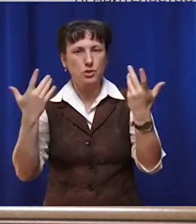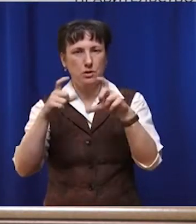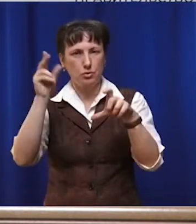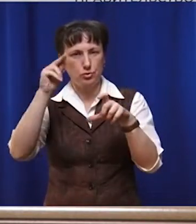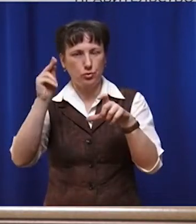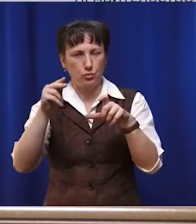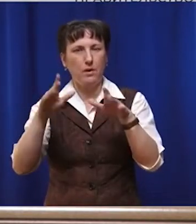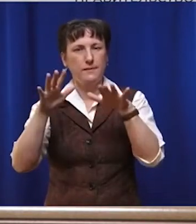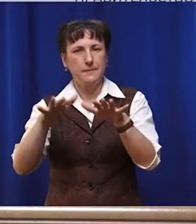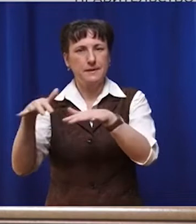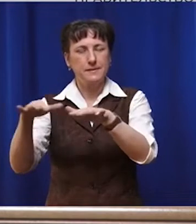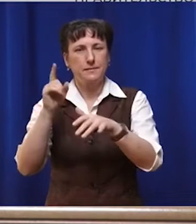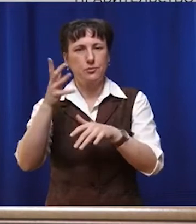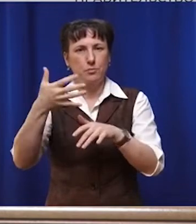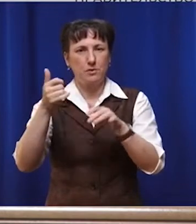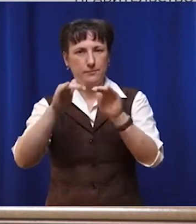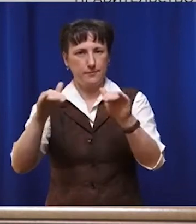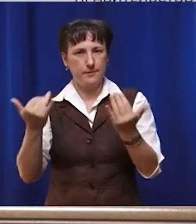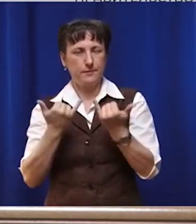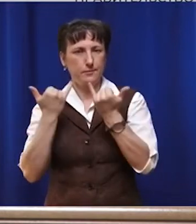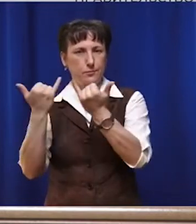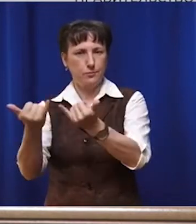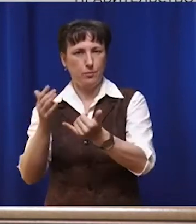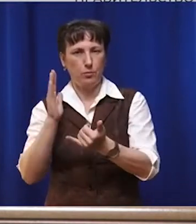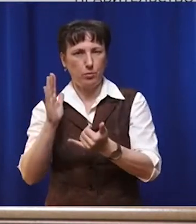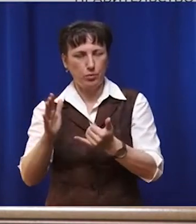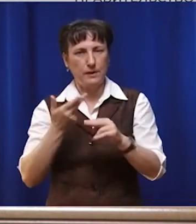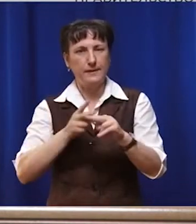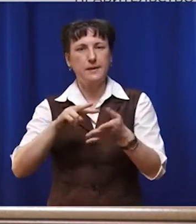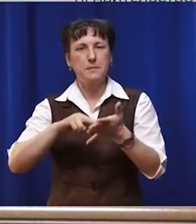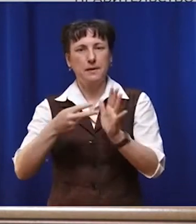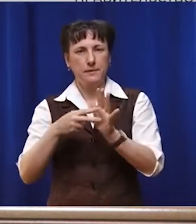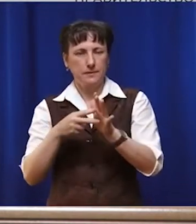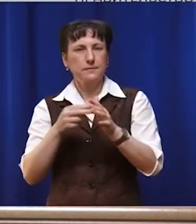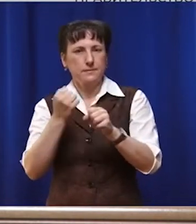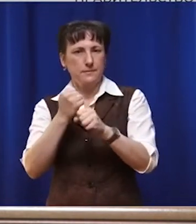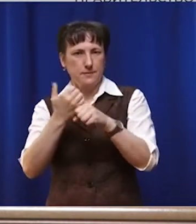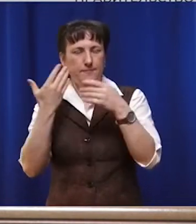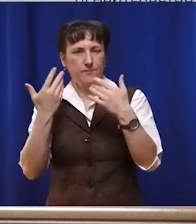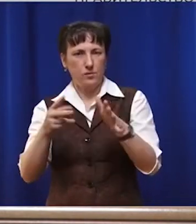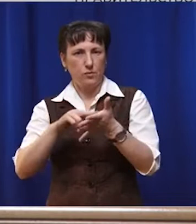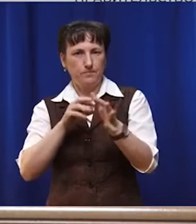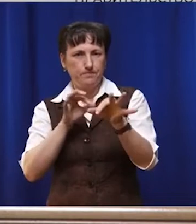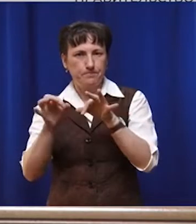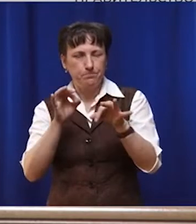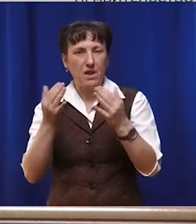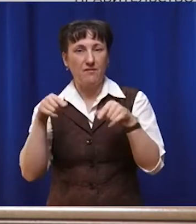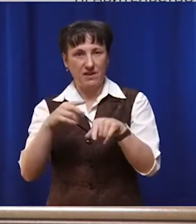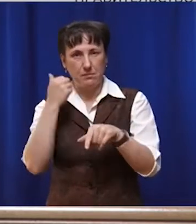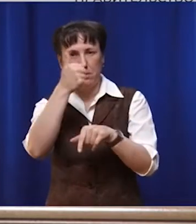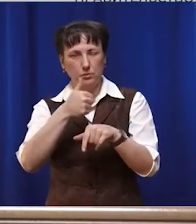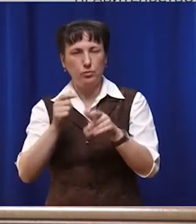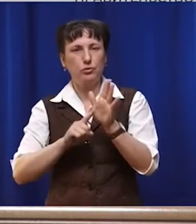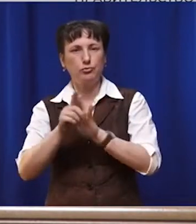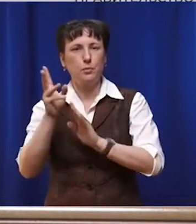на полторы тысячи детей проект уже разработан в этом году начнем ее строительство